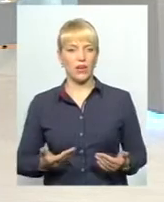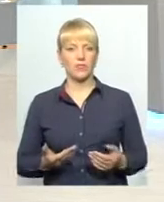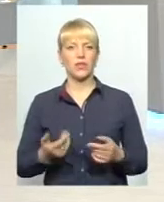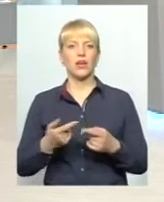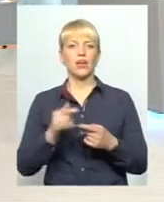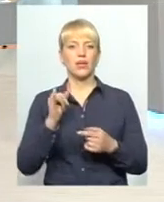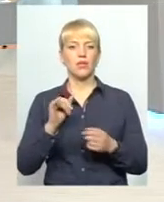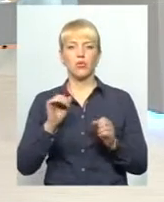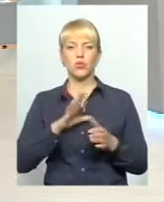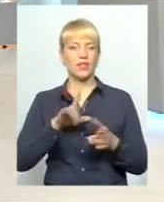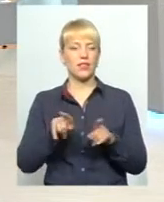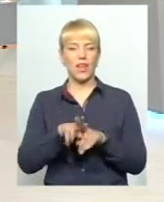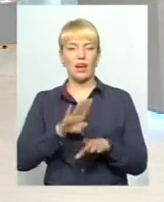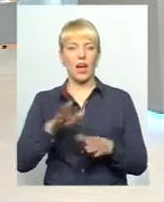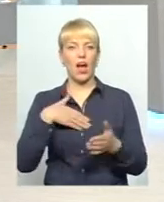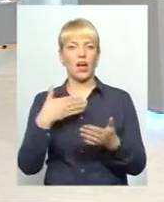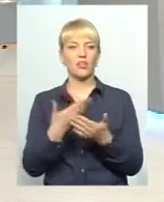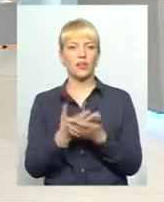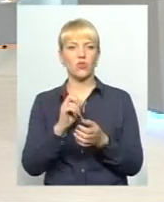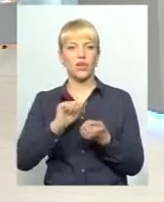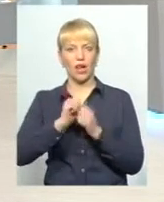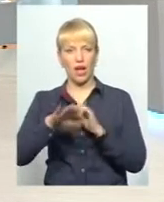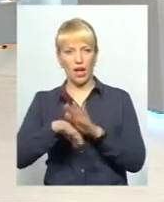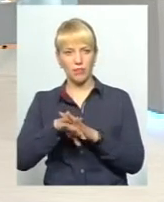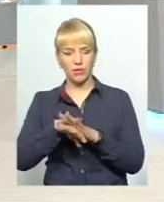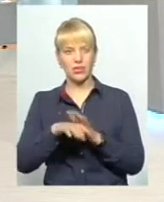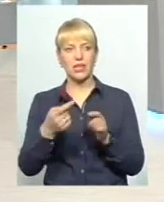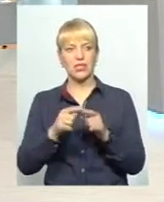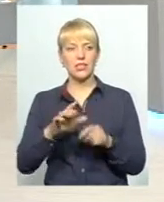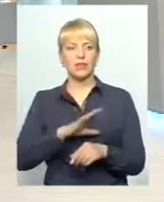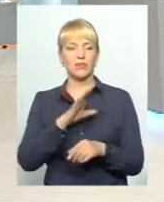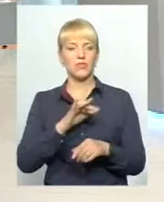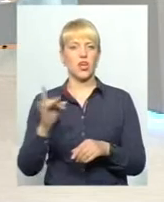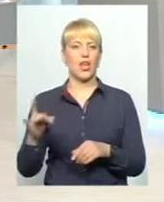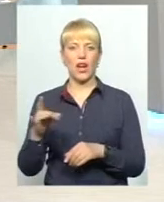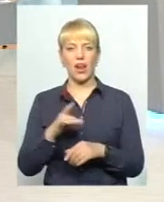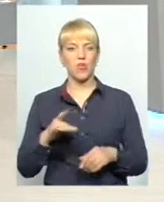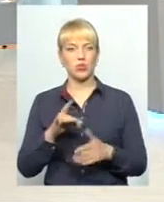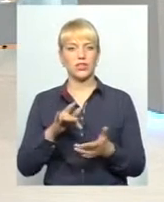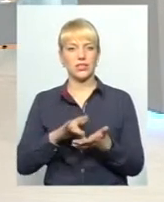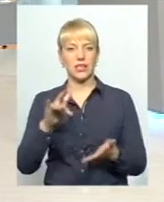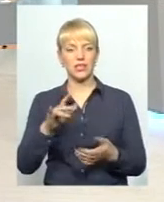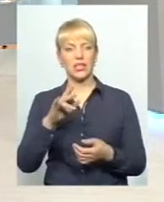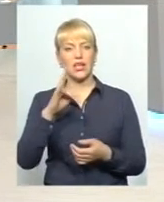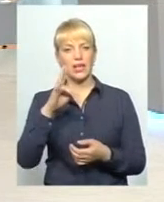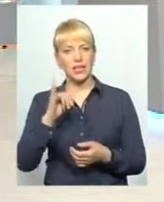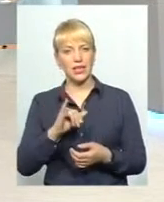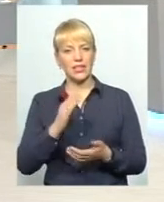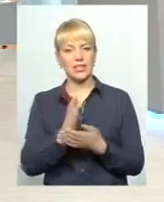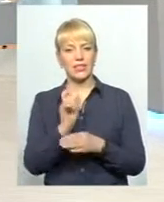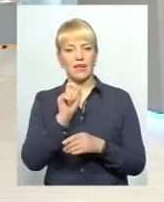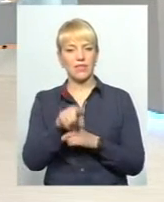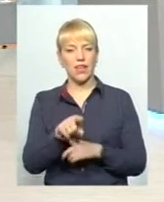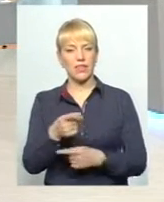так активно, скажімо. Полишні районні центри. І все-таки завданням є